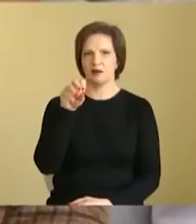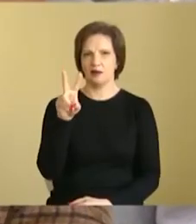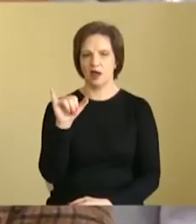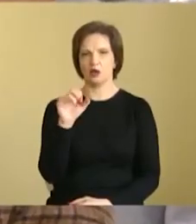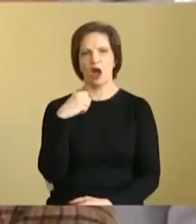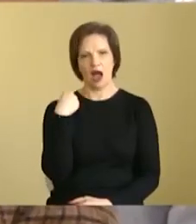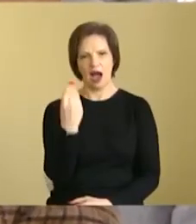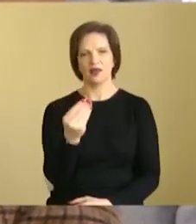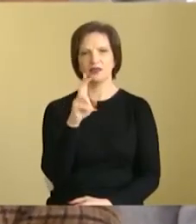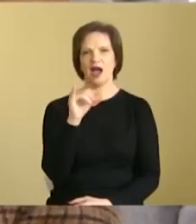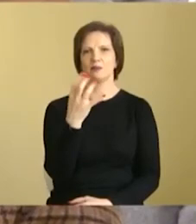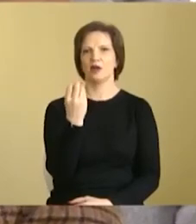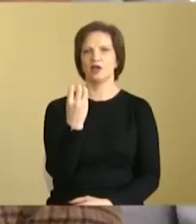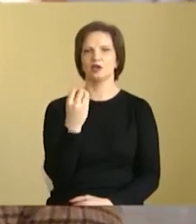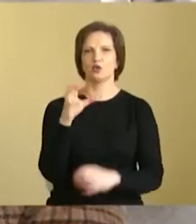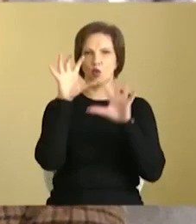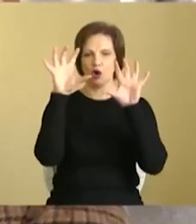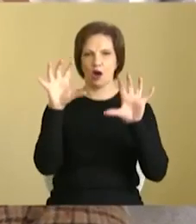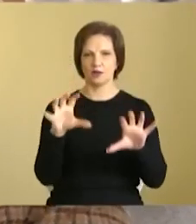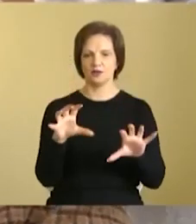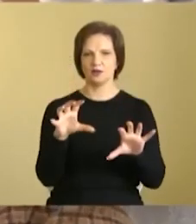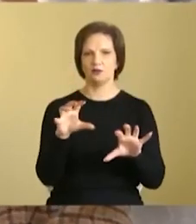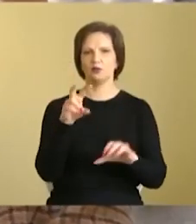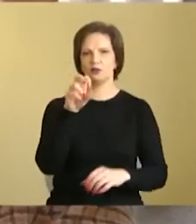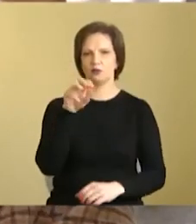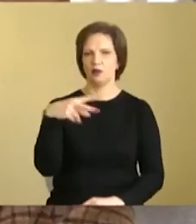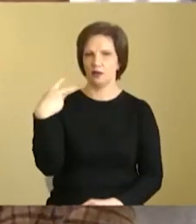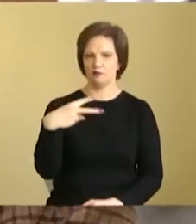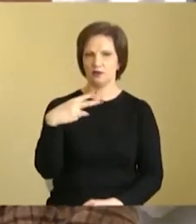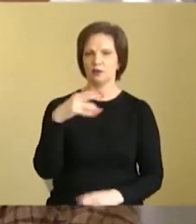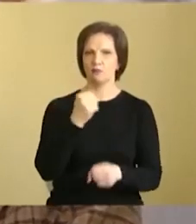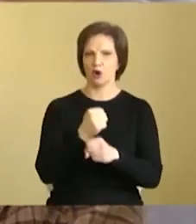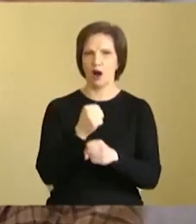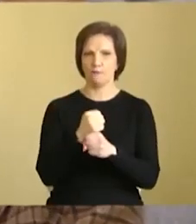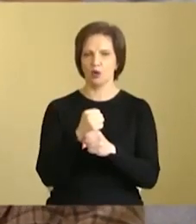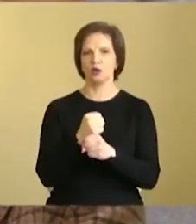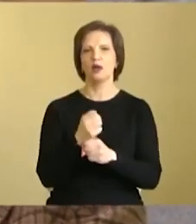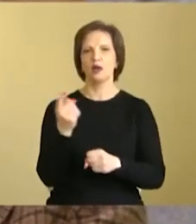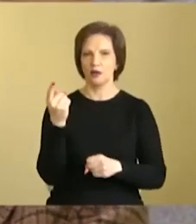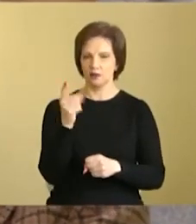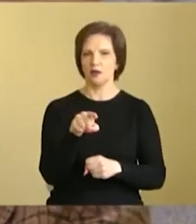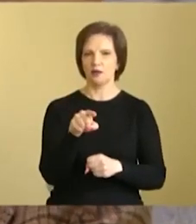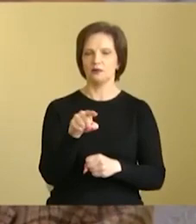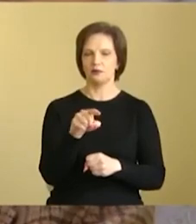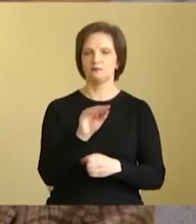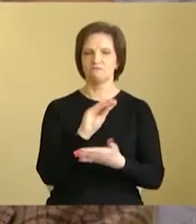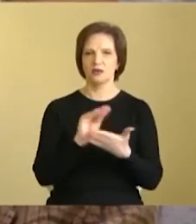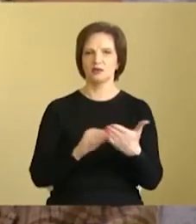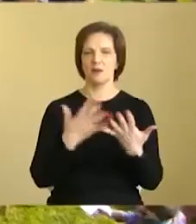би йому ще змінити конституцію і ще лет двадцять поработати, тоді пиши пропалою.